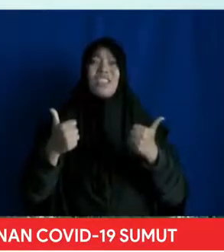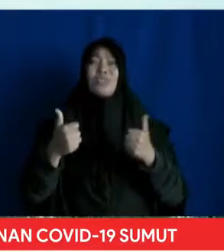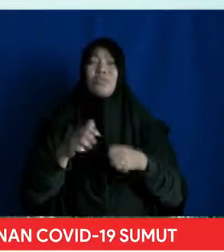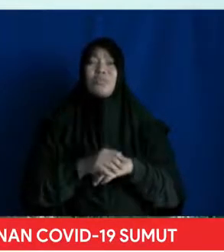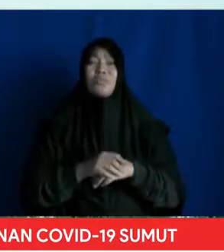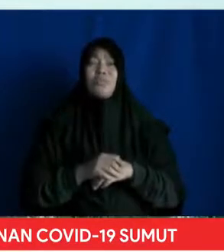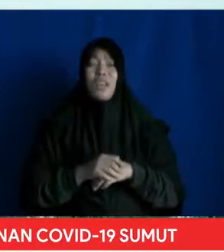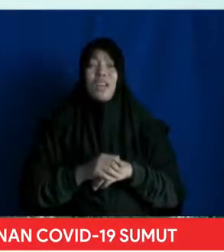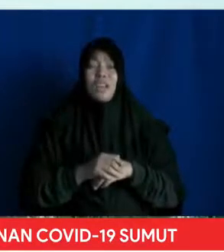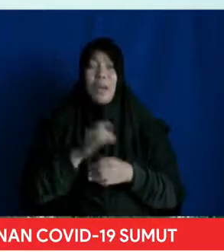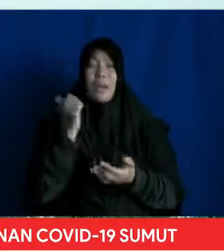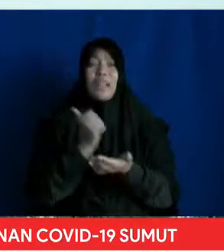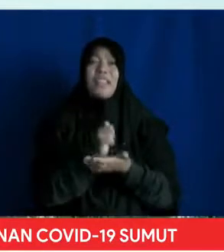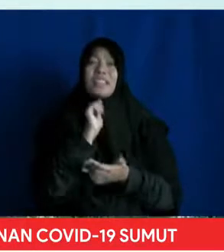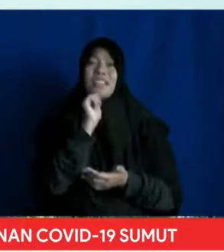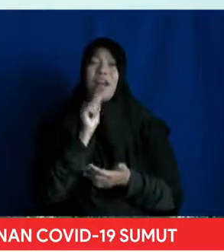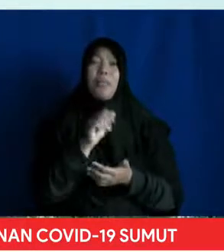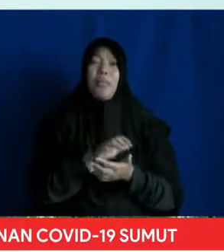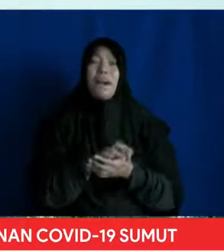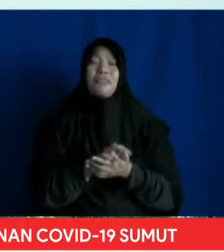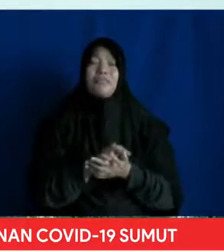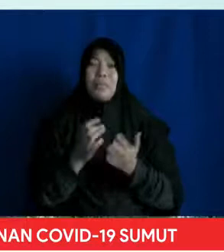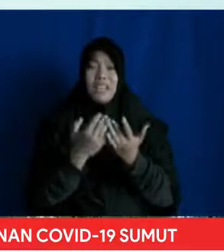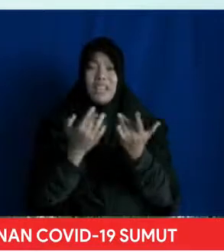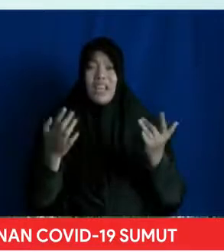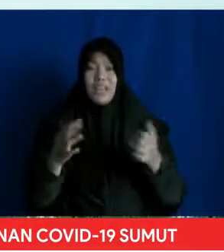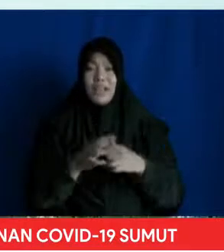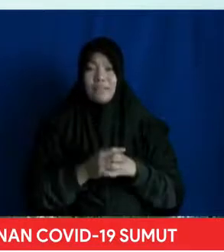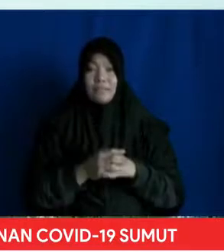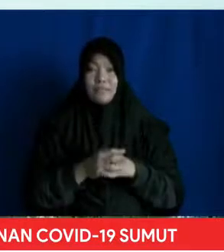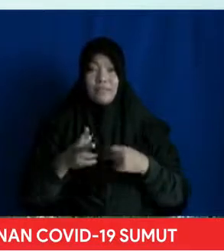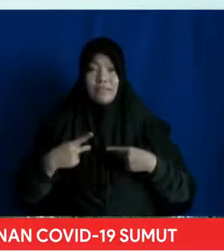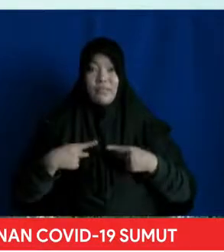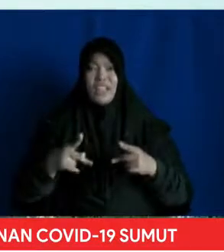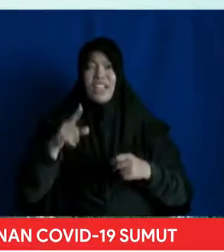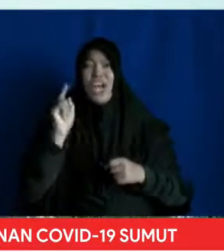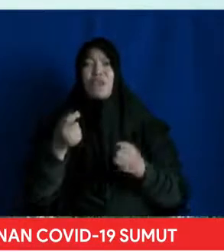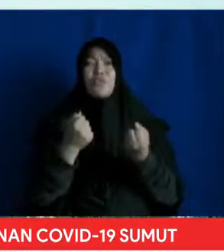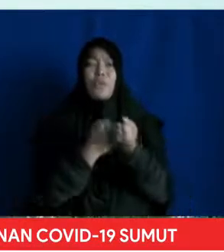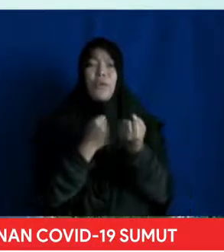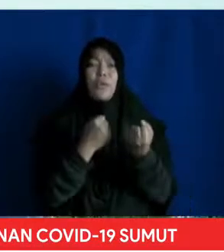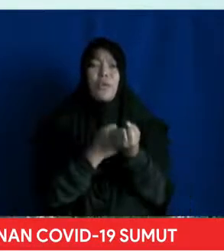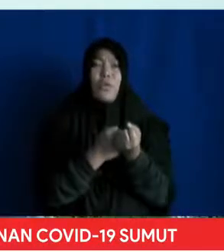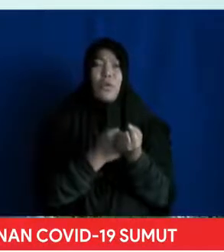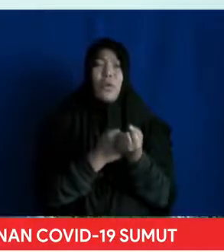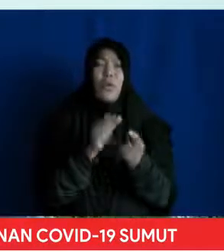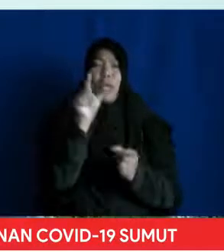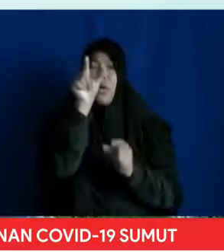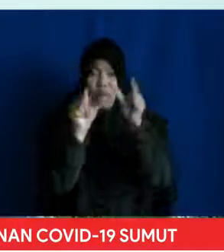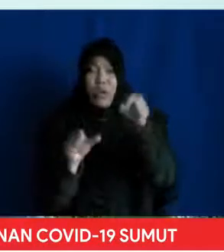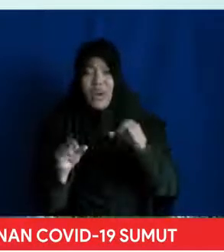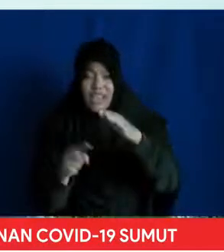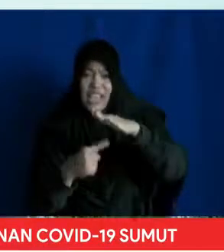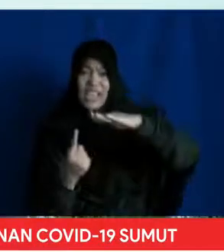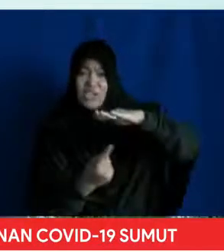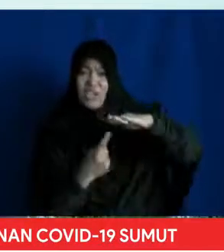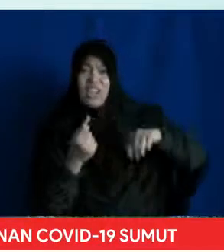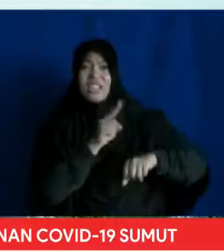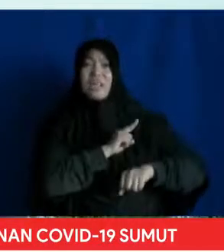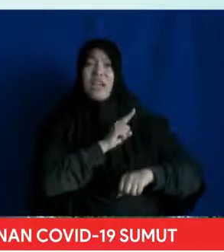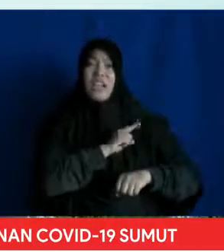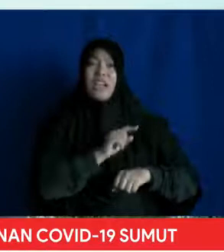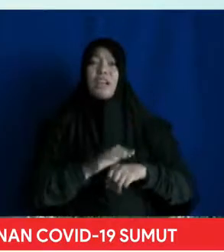Terutama peran kita mendukung Saudara-saudara yang sedang Menjalankan isolasi mendiri Baik perorangan